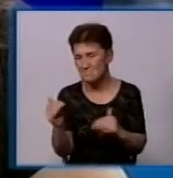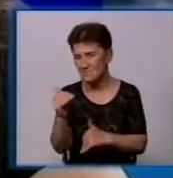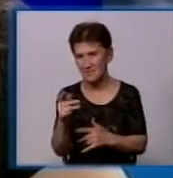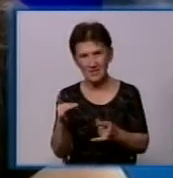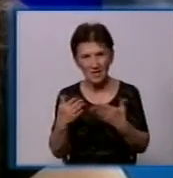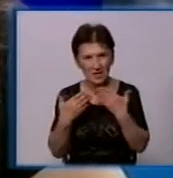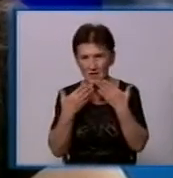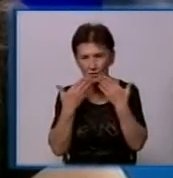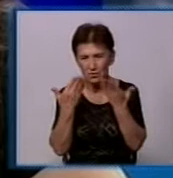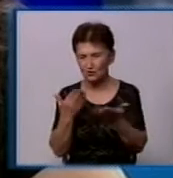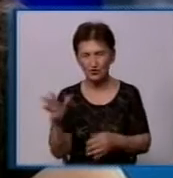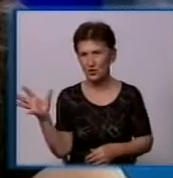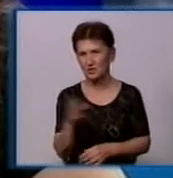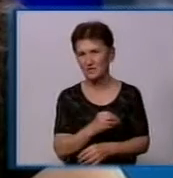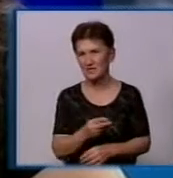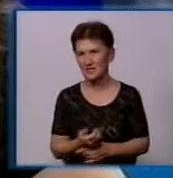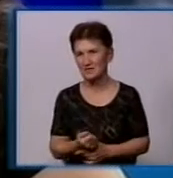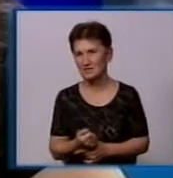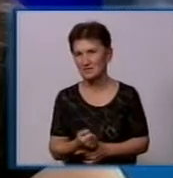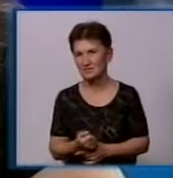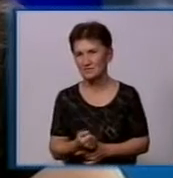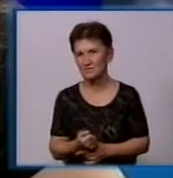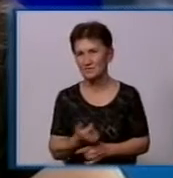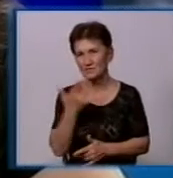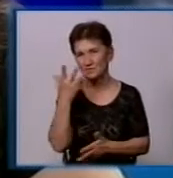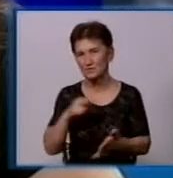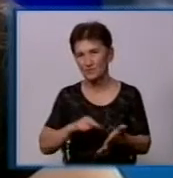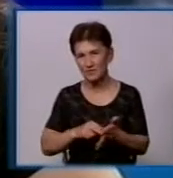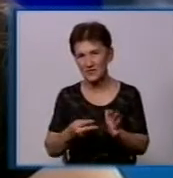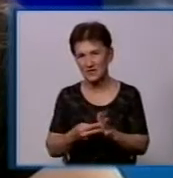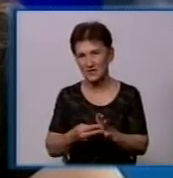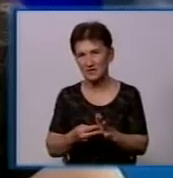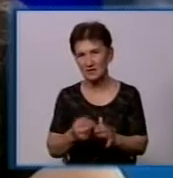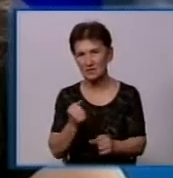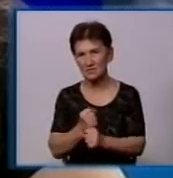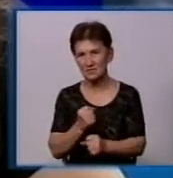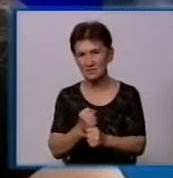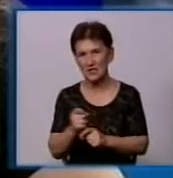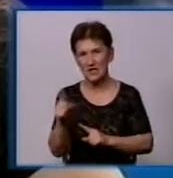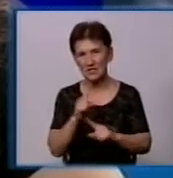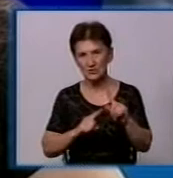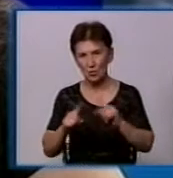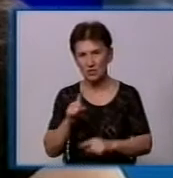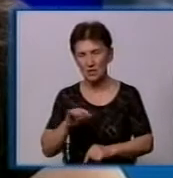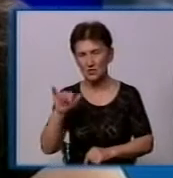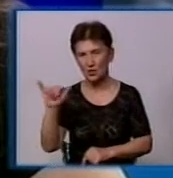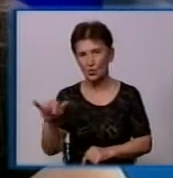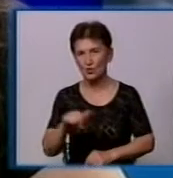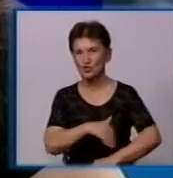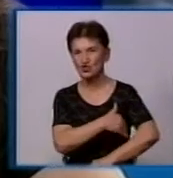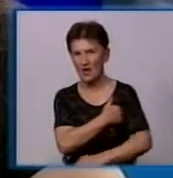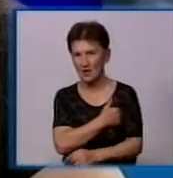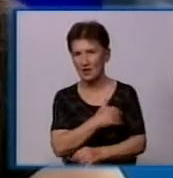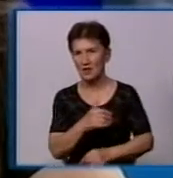прочитають всі. Ми планируємо, можливо, совмєнне собрання з ЖЕКом, у ЖЕКО бувають собрання уже на їхній території,